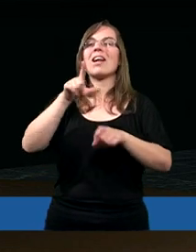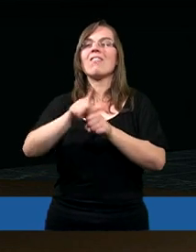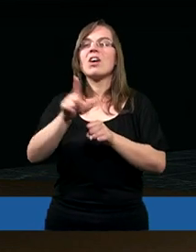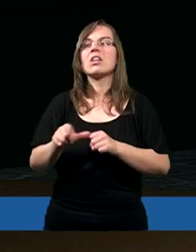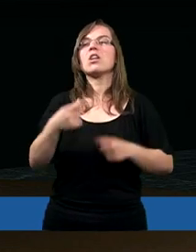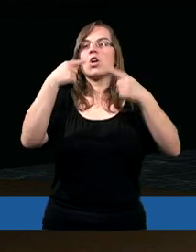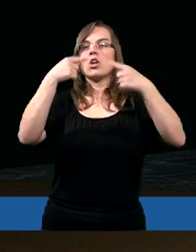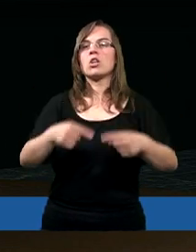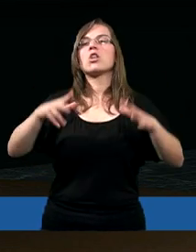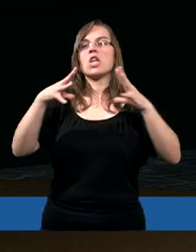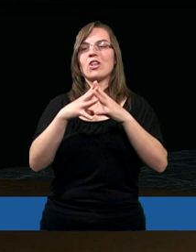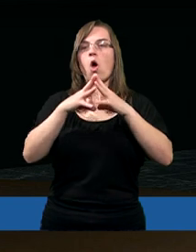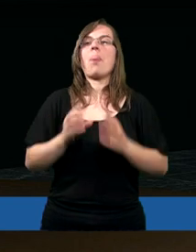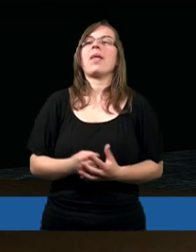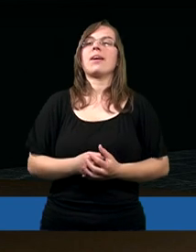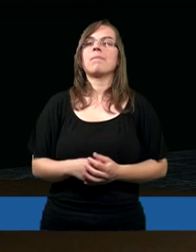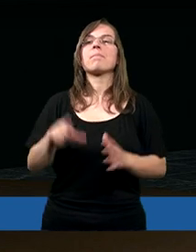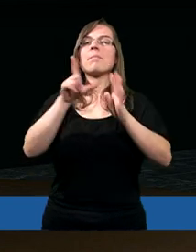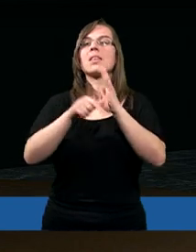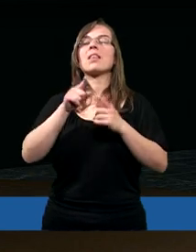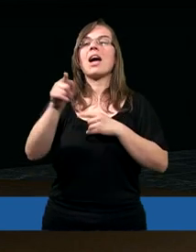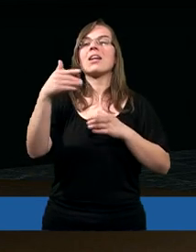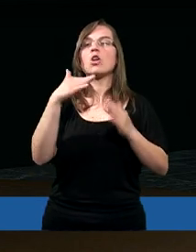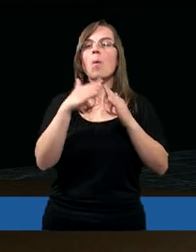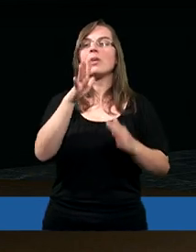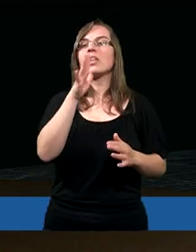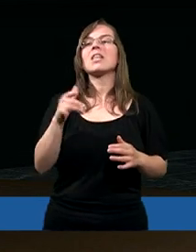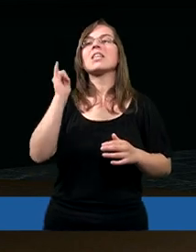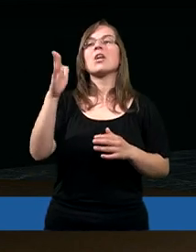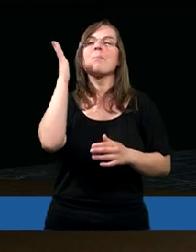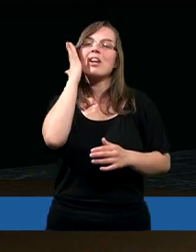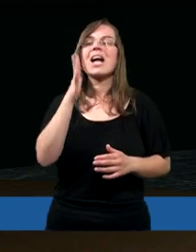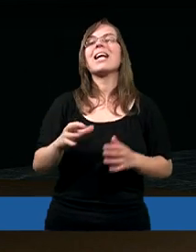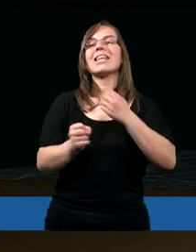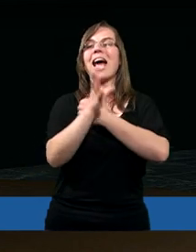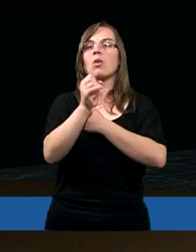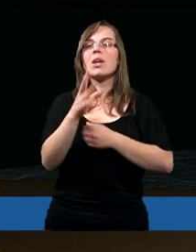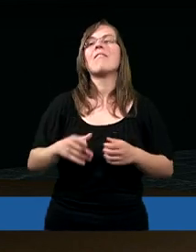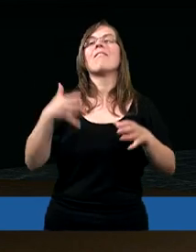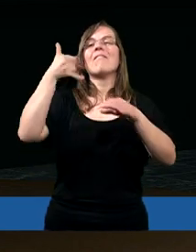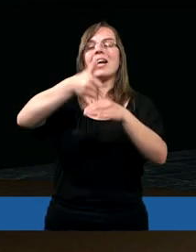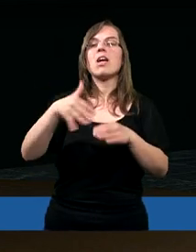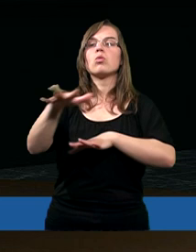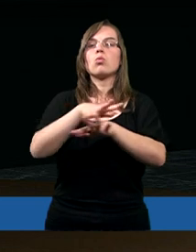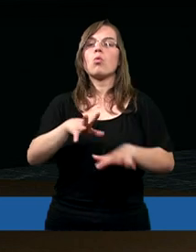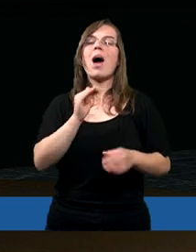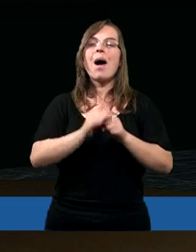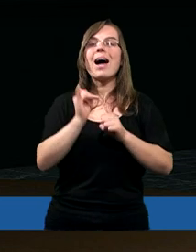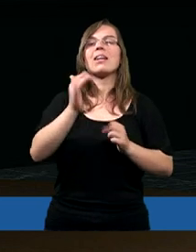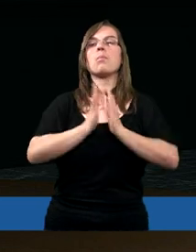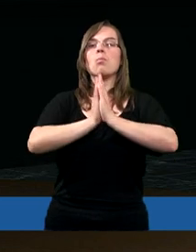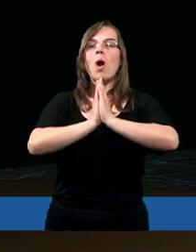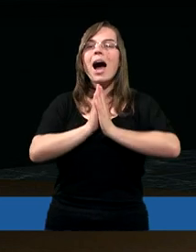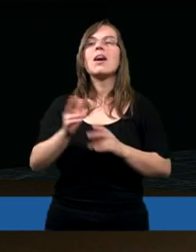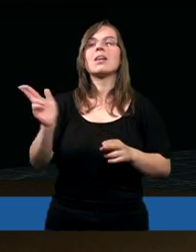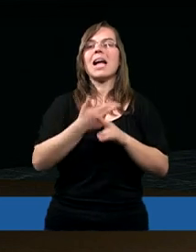i wiersz dziesiąty. Lecz na dom Dawida i na mieszkańców Jerozolemu wyleję ducha łaski i błagania.